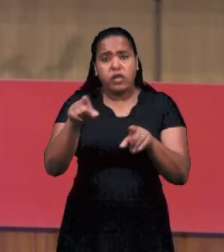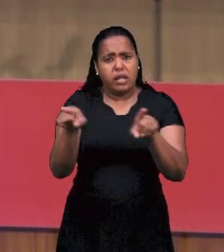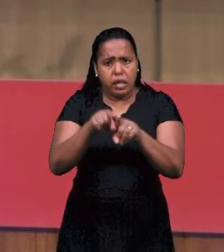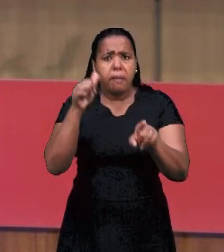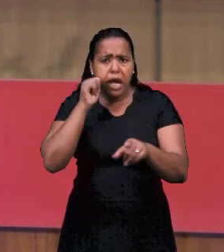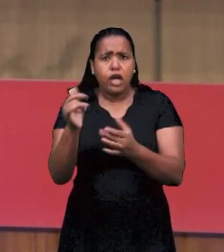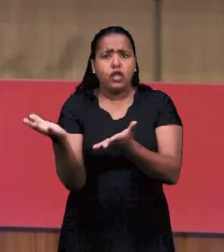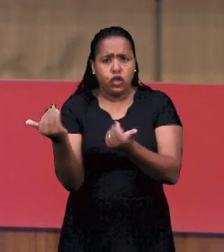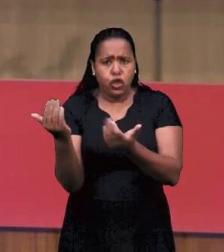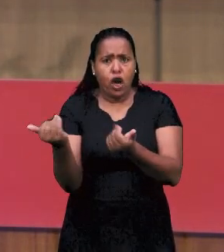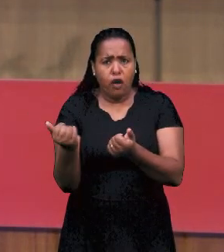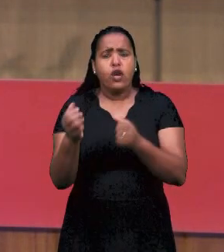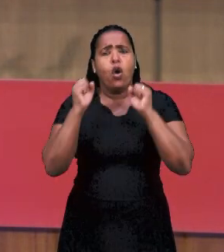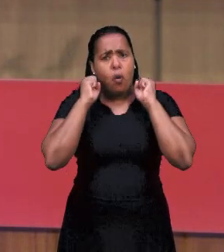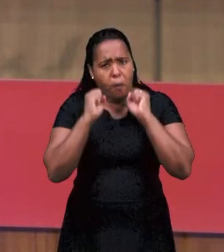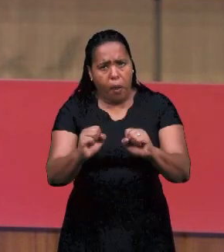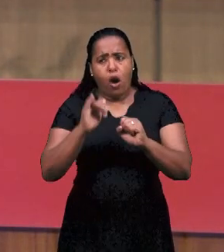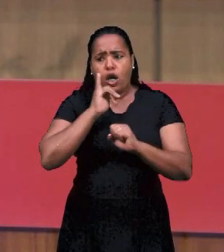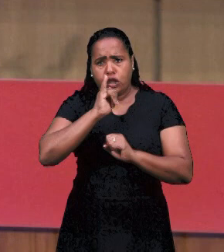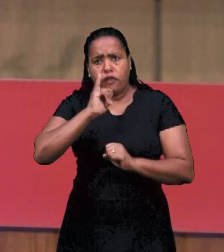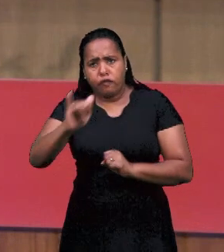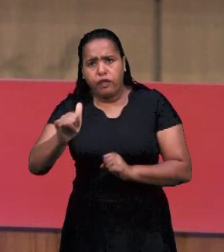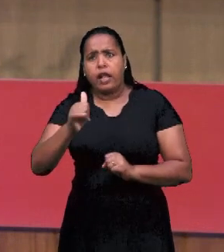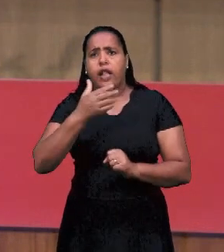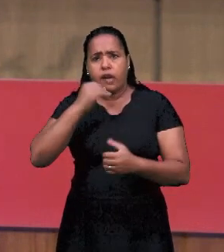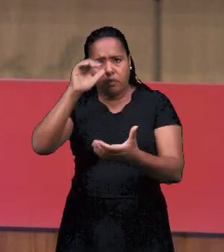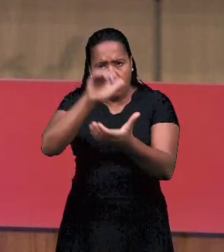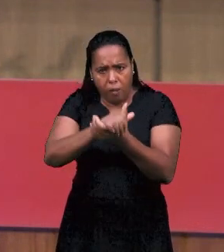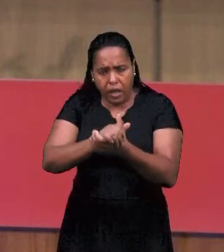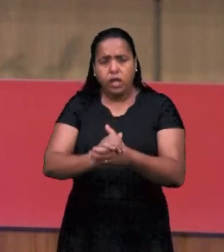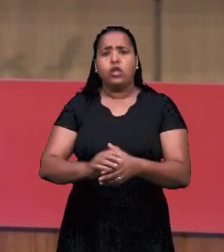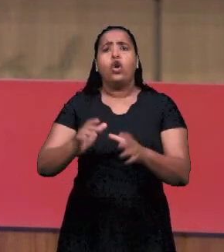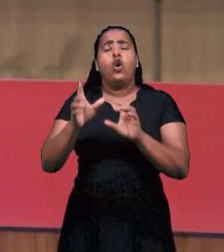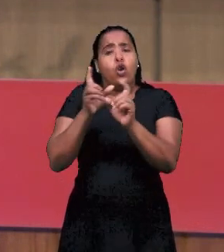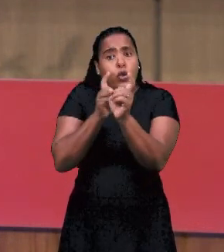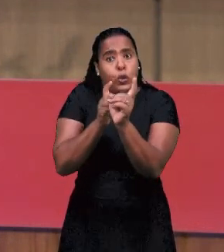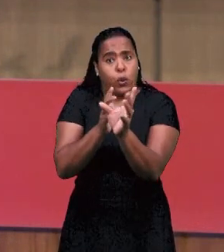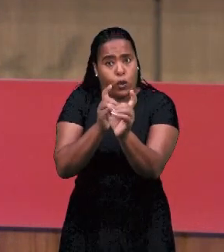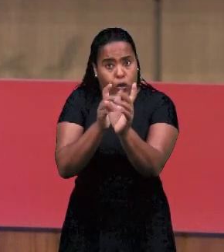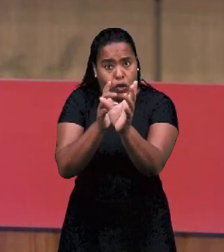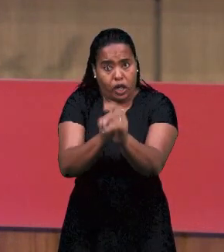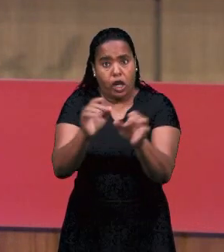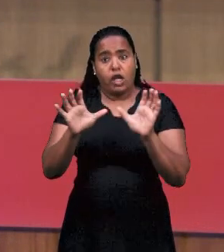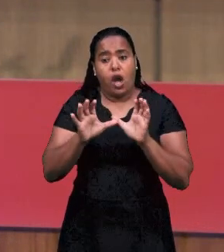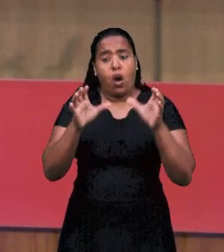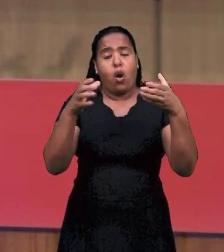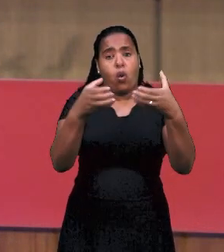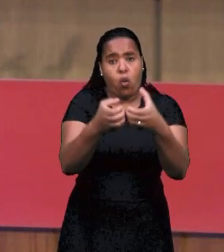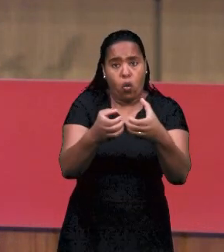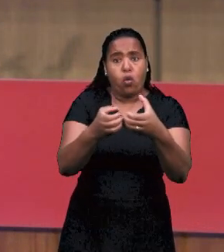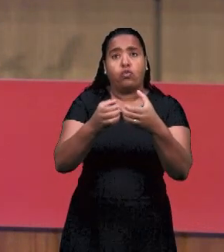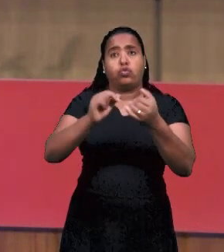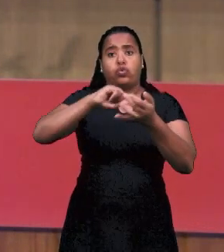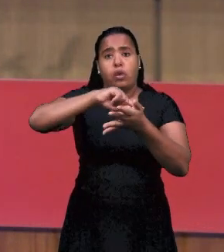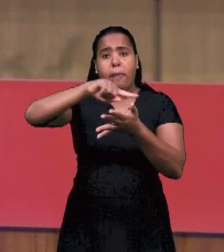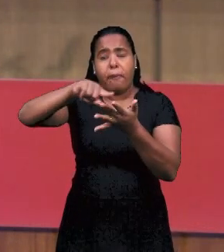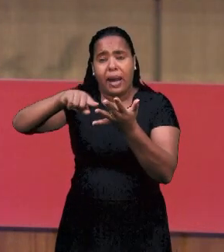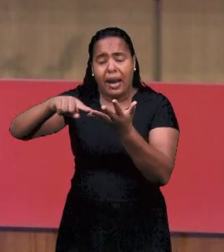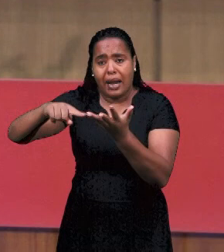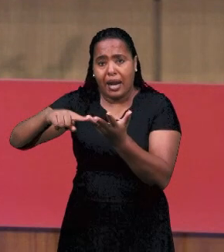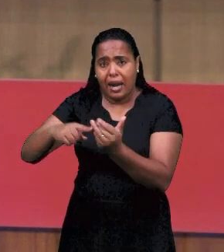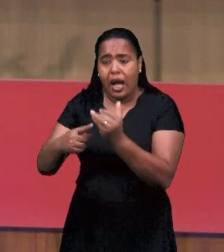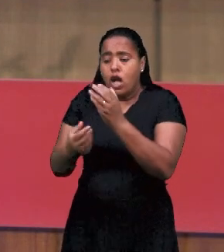Запишите. Это состав элементов. Девушки, вы тоже запишите. Вы напомните мужу, если он забудет.